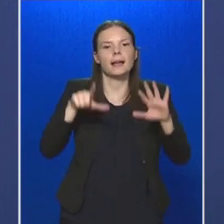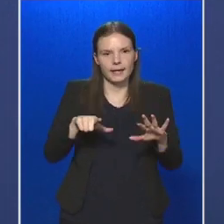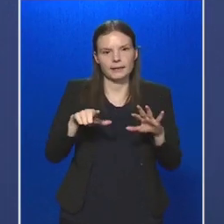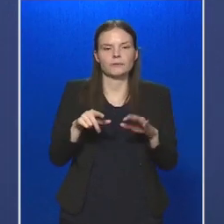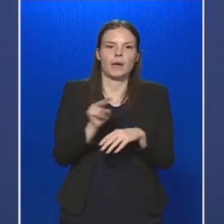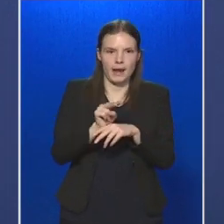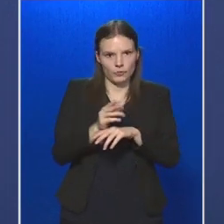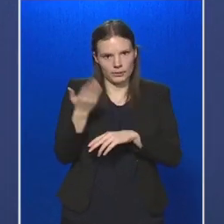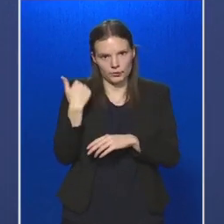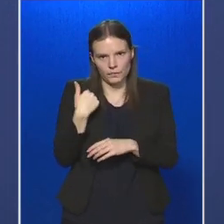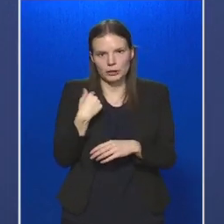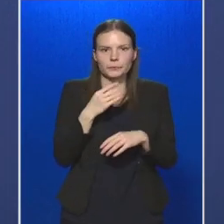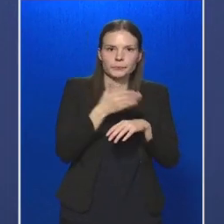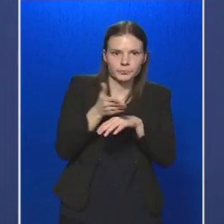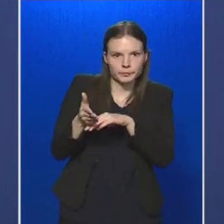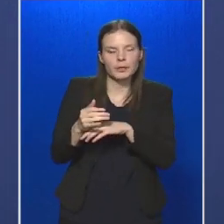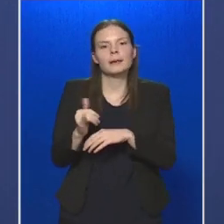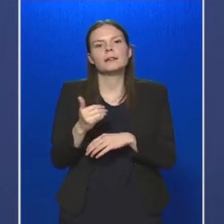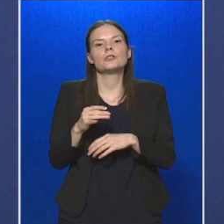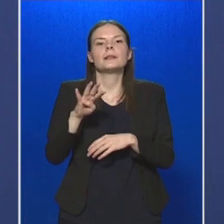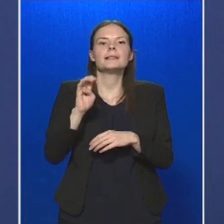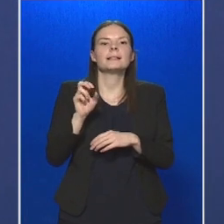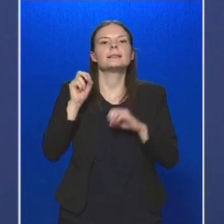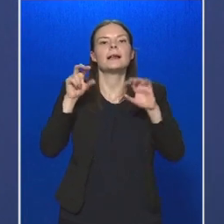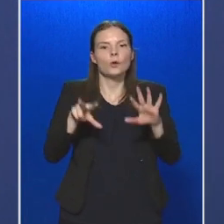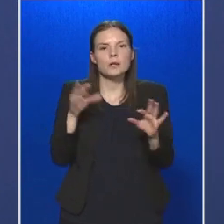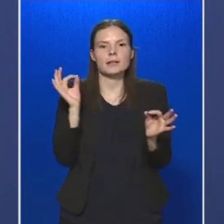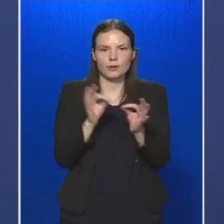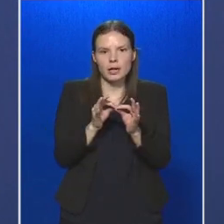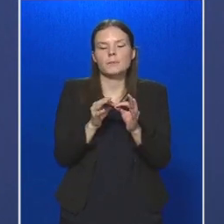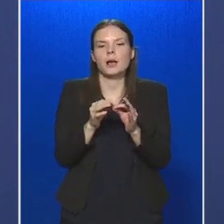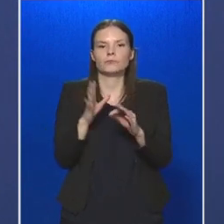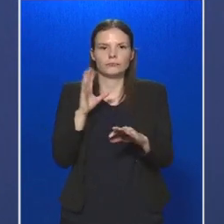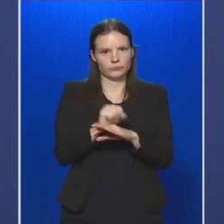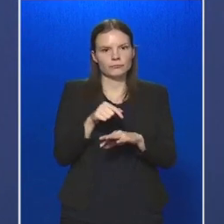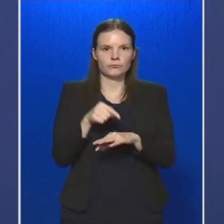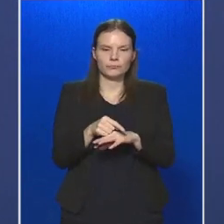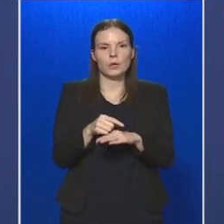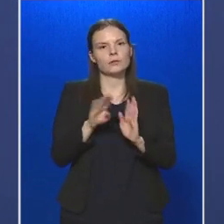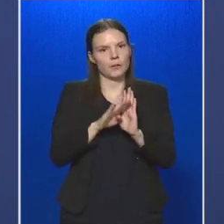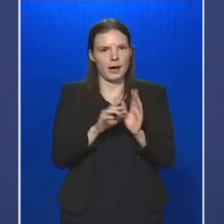hajtottunk végre, és 418 esetben állapítottunk meg szabálytalanságot.